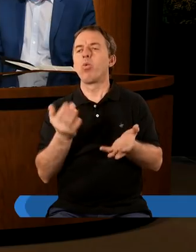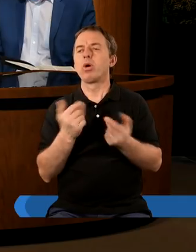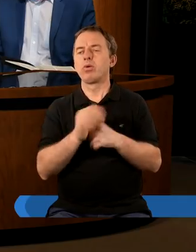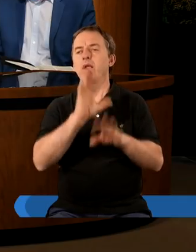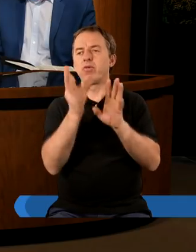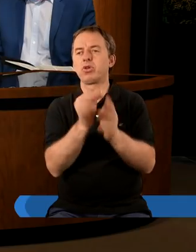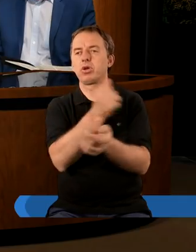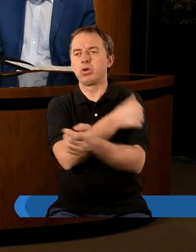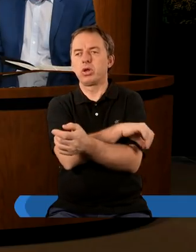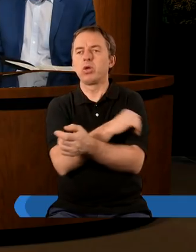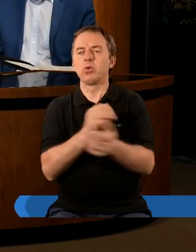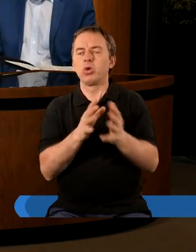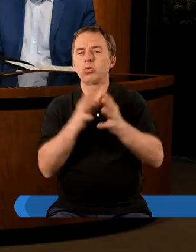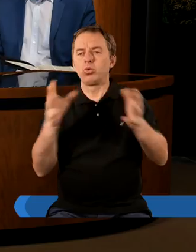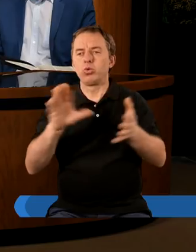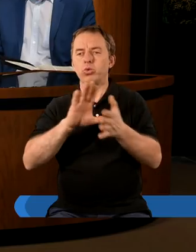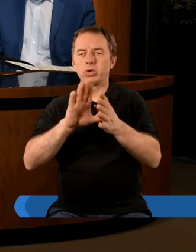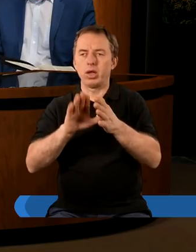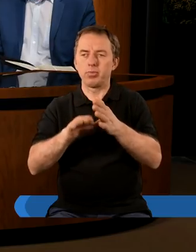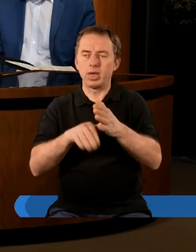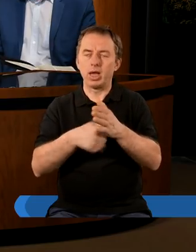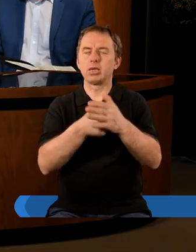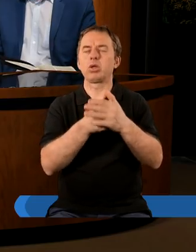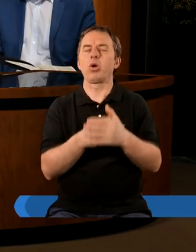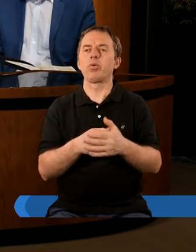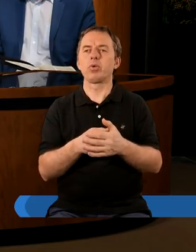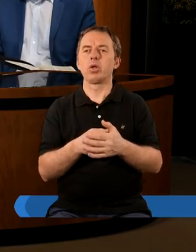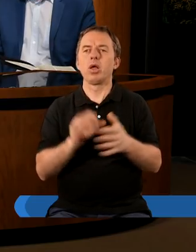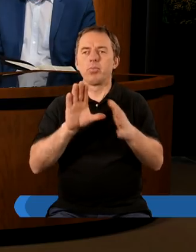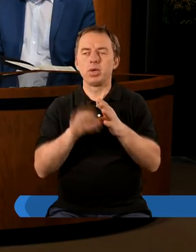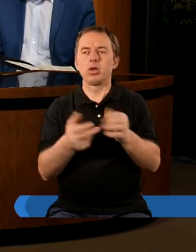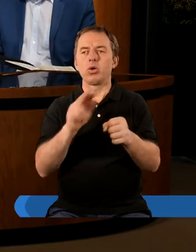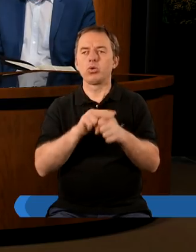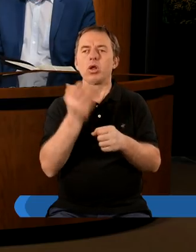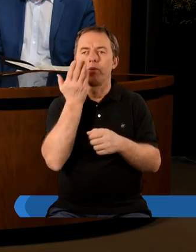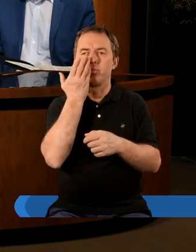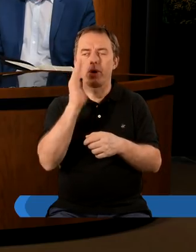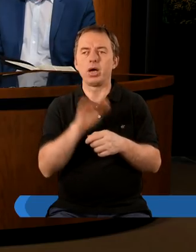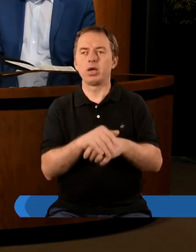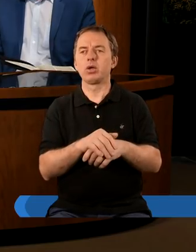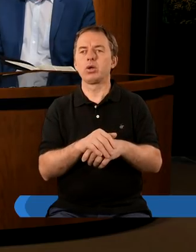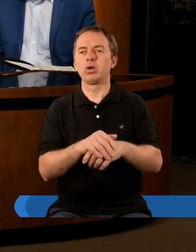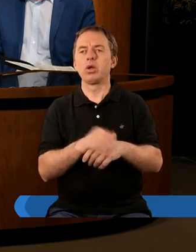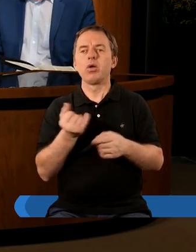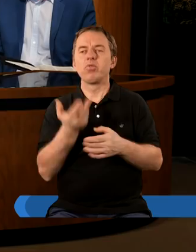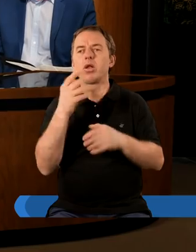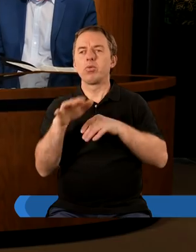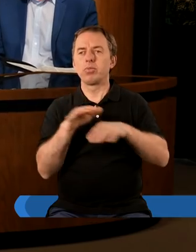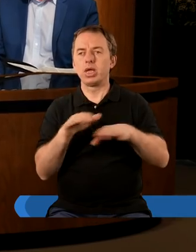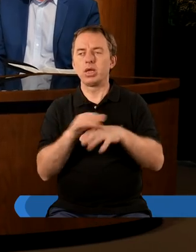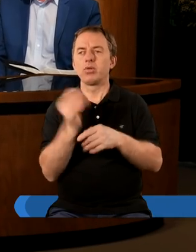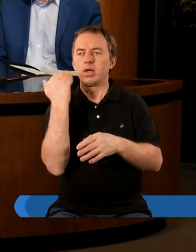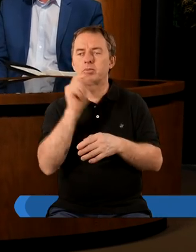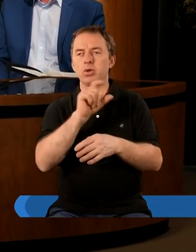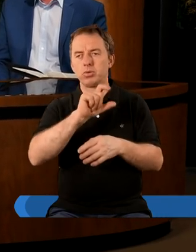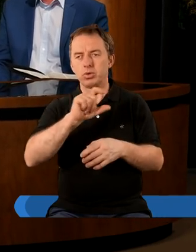chrześcijan. Było to duże miasto i miasto, w którym bardzo rozwinięty był, zresztą jak w wielu miejscach